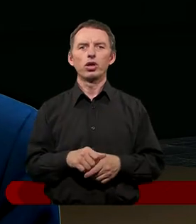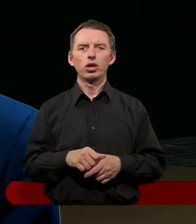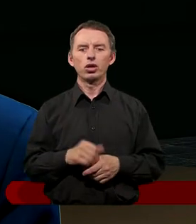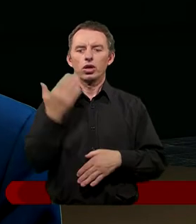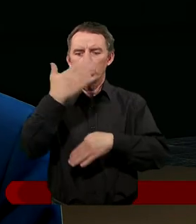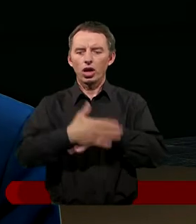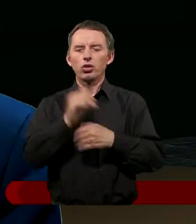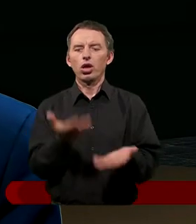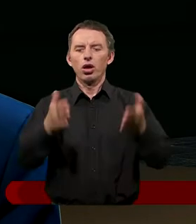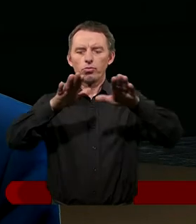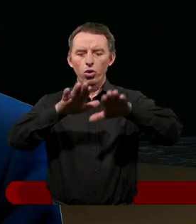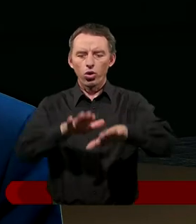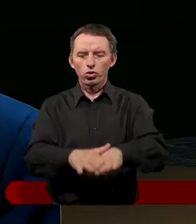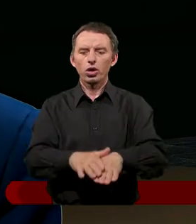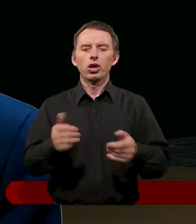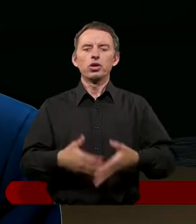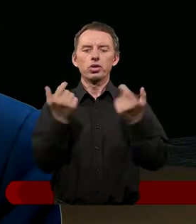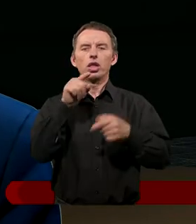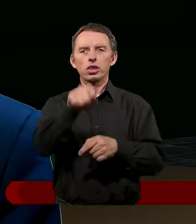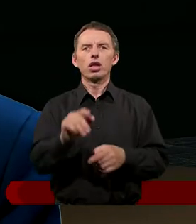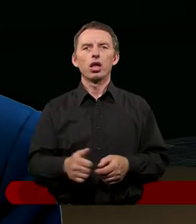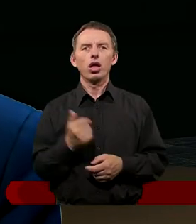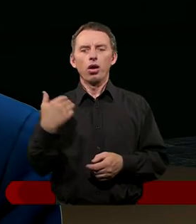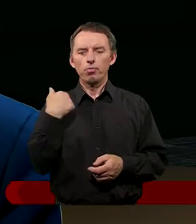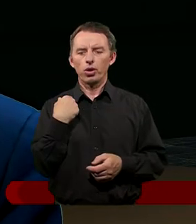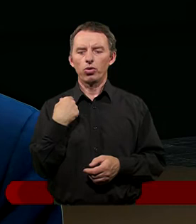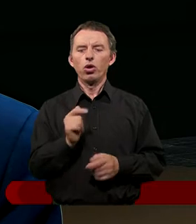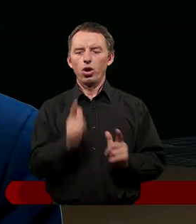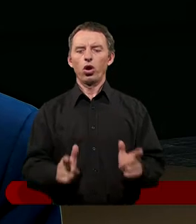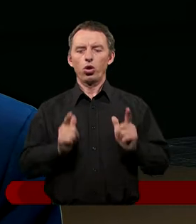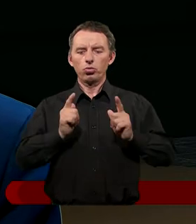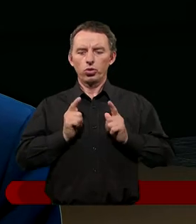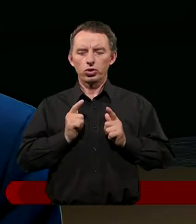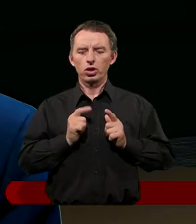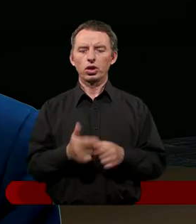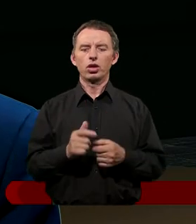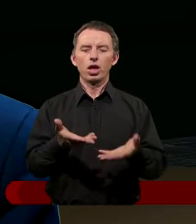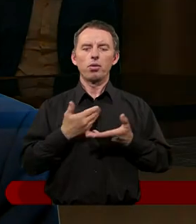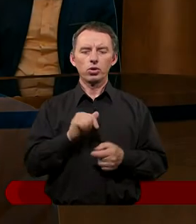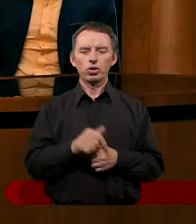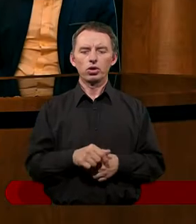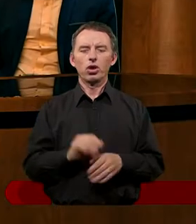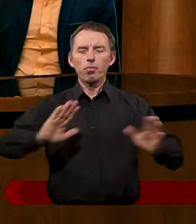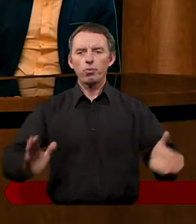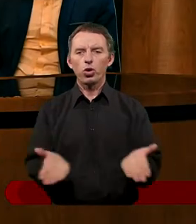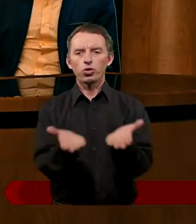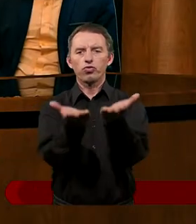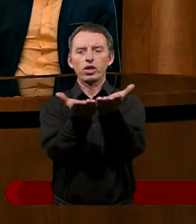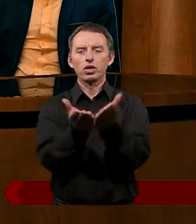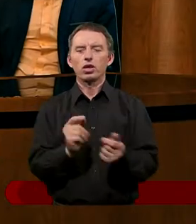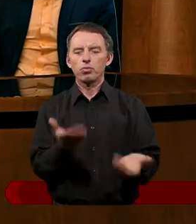swojego stworzenia, pobłogosławił, oddzielił ten dzień, aby on był takim dniem właśnie odpoczynku. I pobłogosławił i poświęcił.